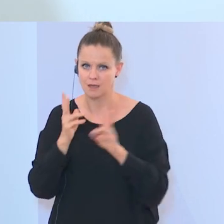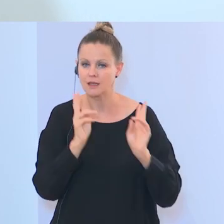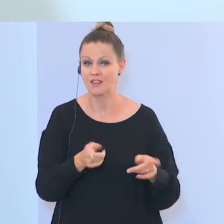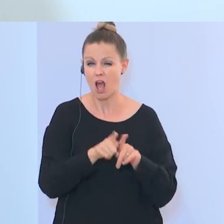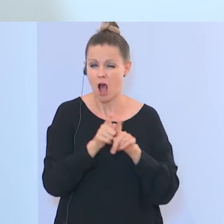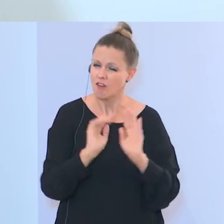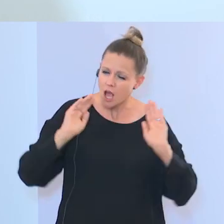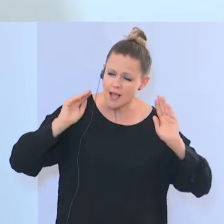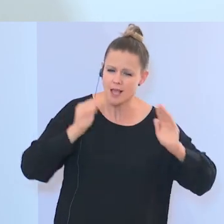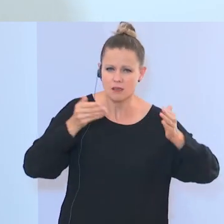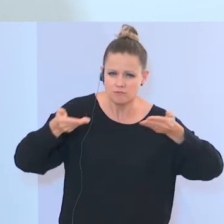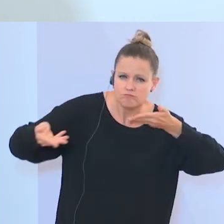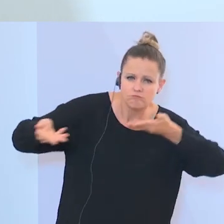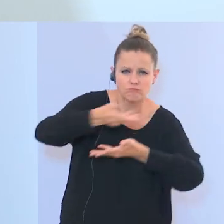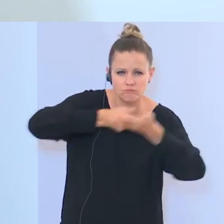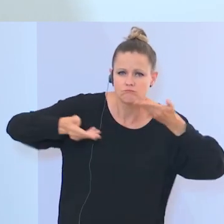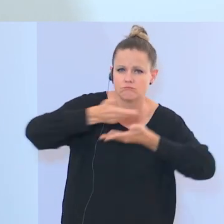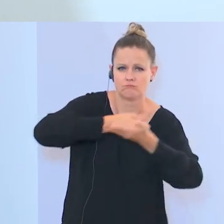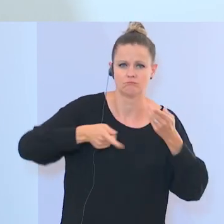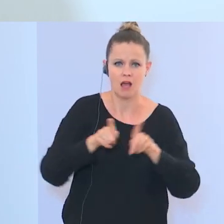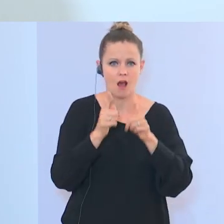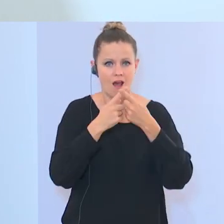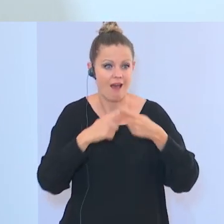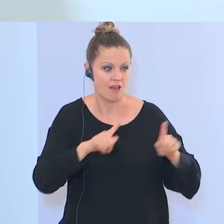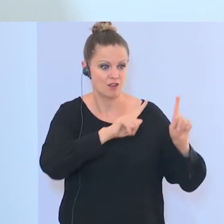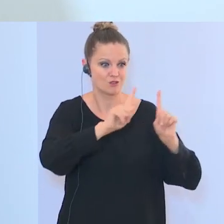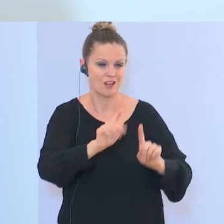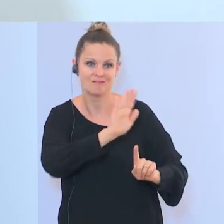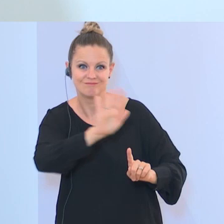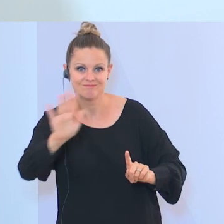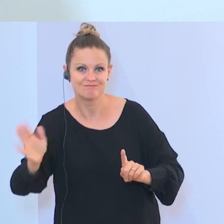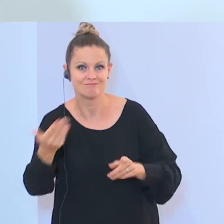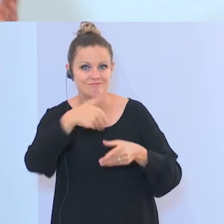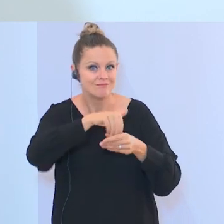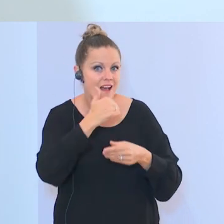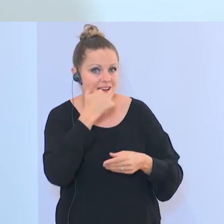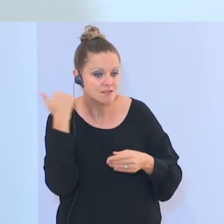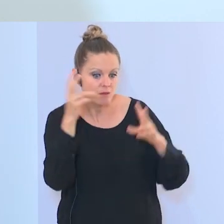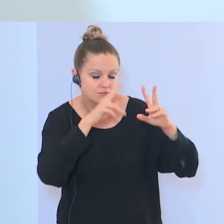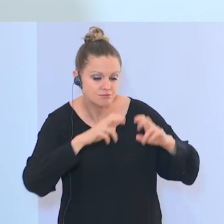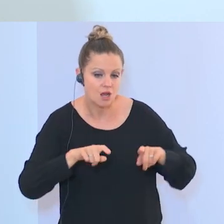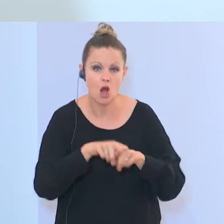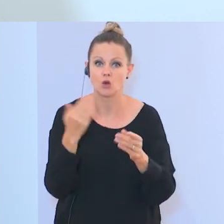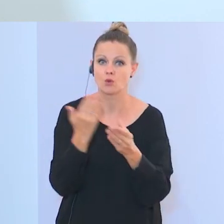Austausch und die Kooperation mit anderen Stellen, die sich mit Extremismus beschäftigen, ist wichtig. Dem Dokumentationsarchiv des österreichischen